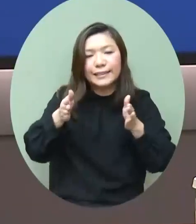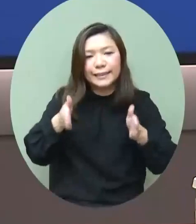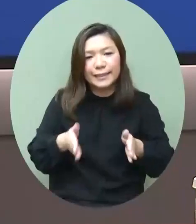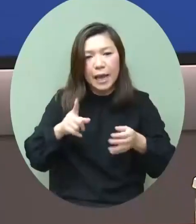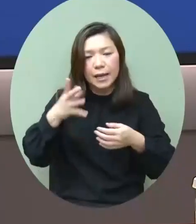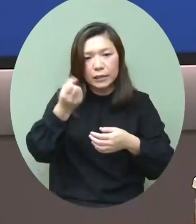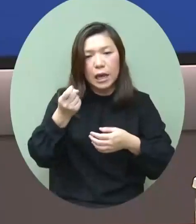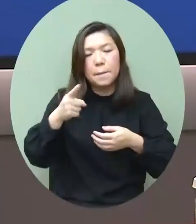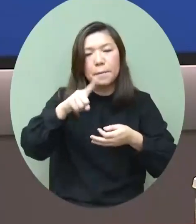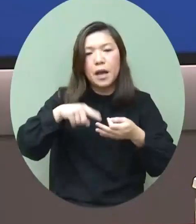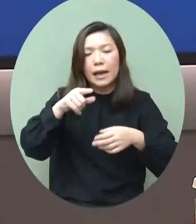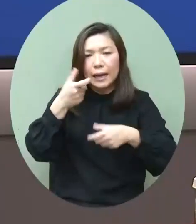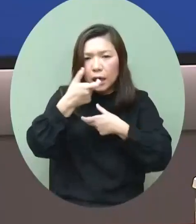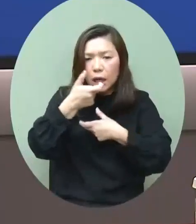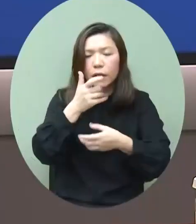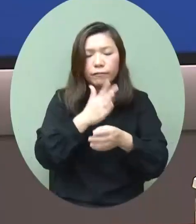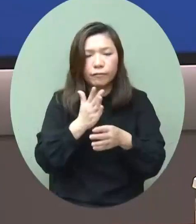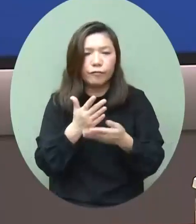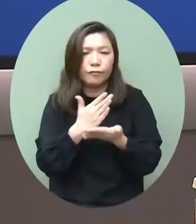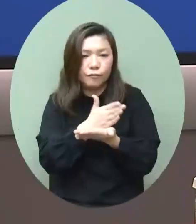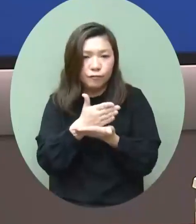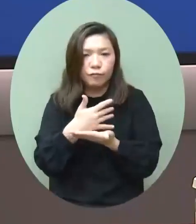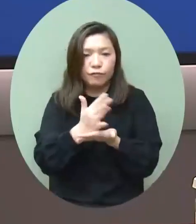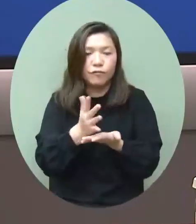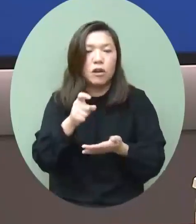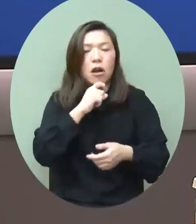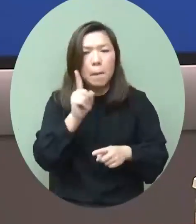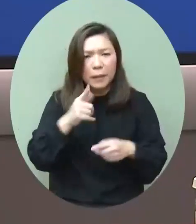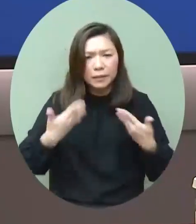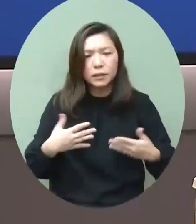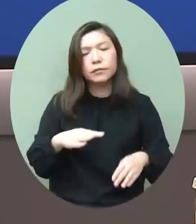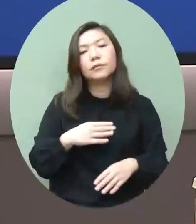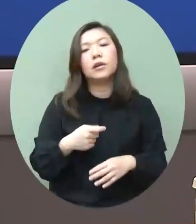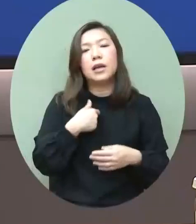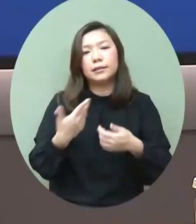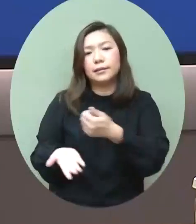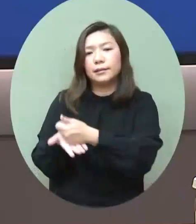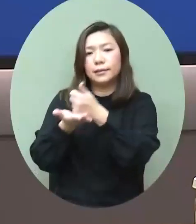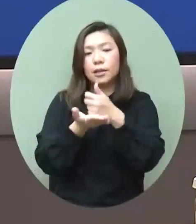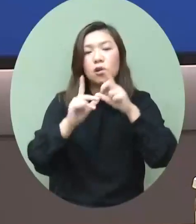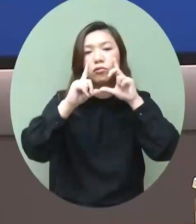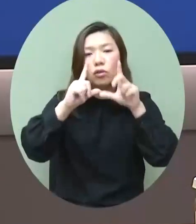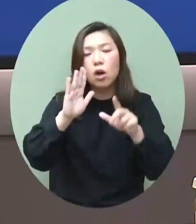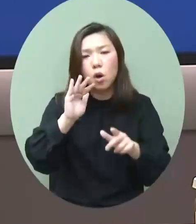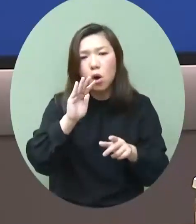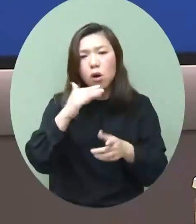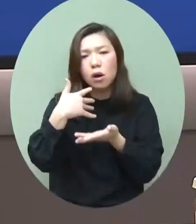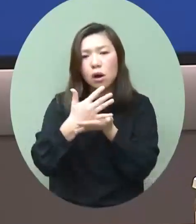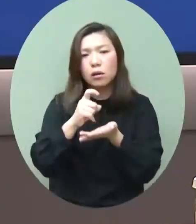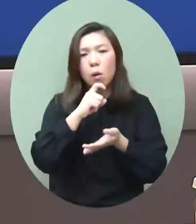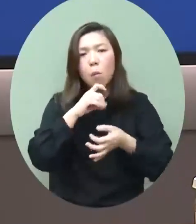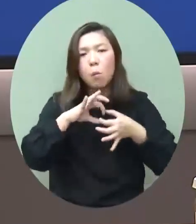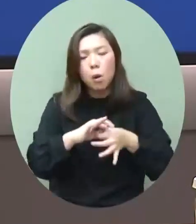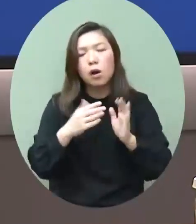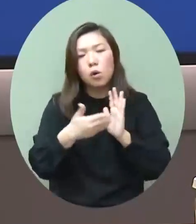金融中心方面的現狀稍後很高興可以回應大家各方面有關於